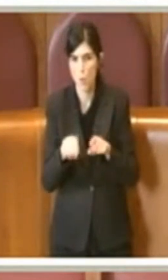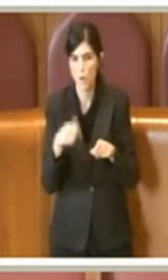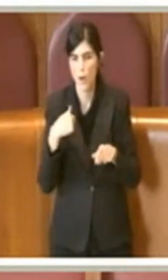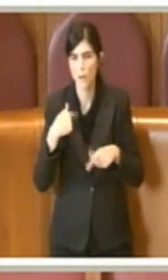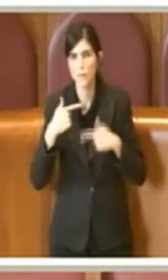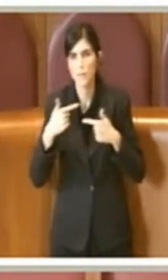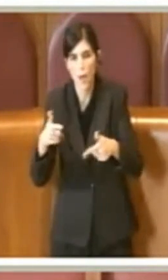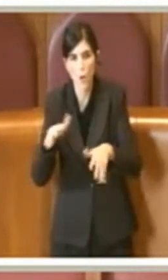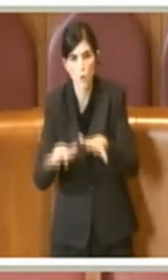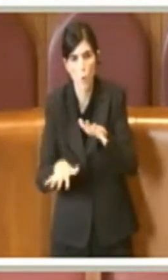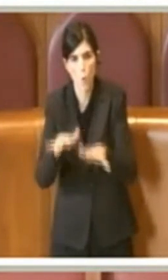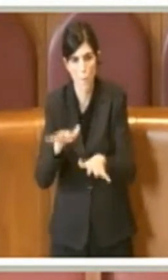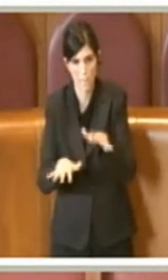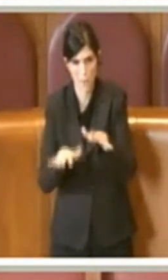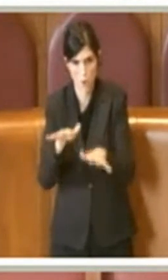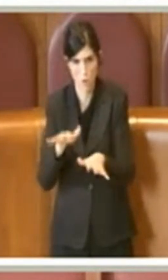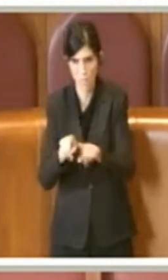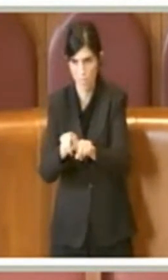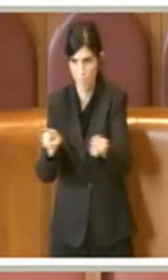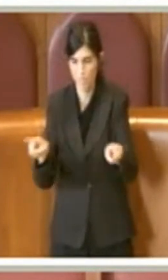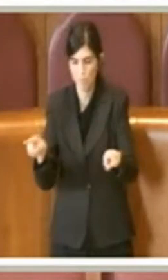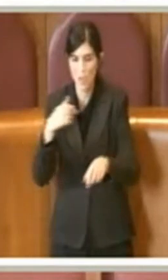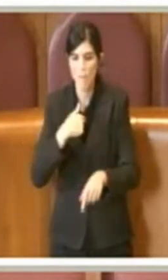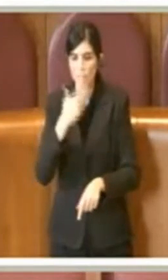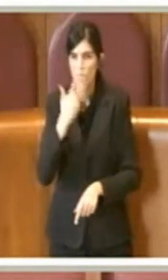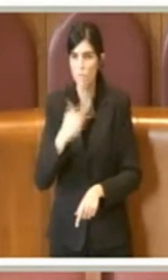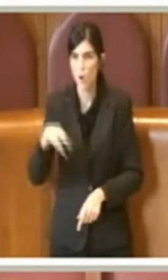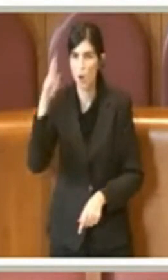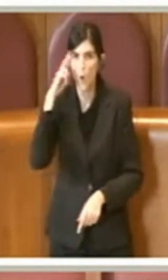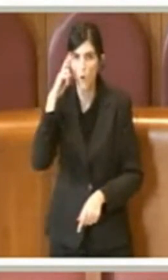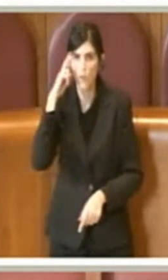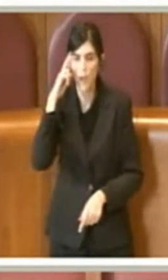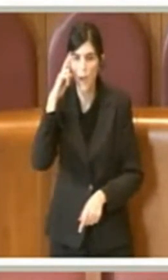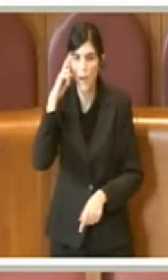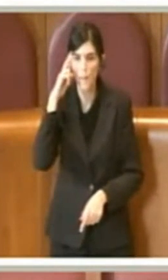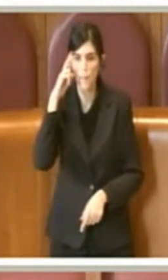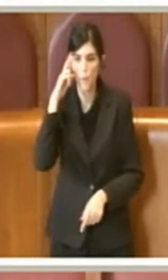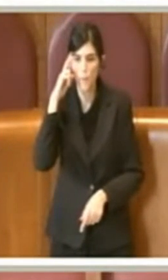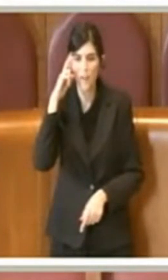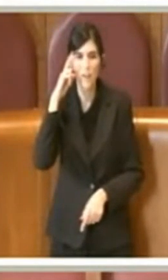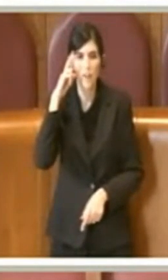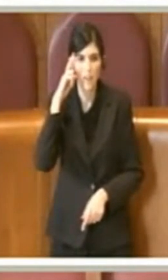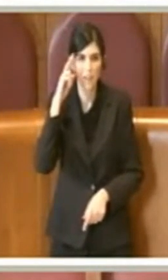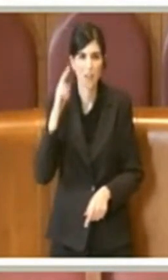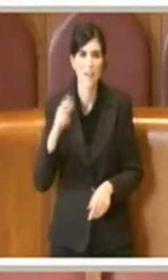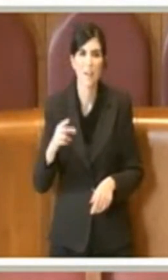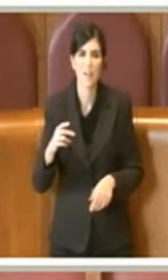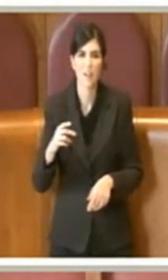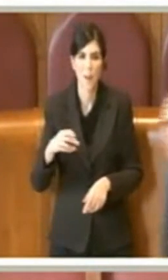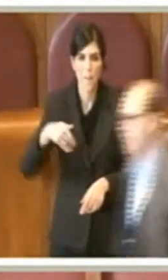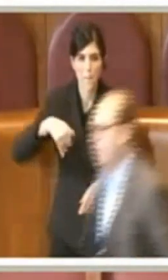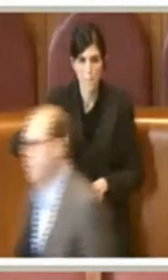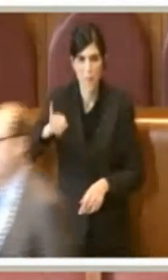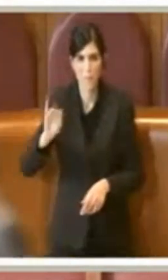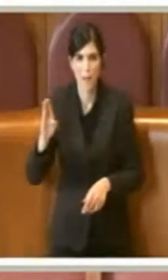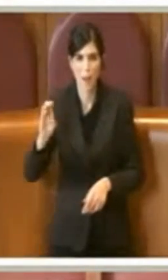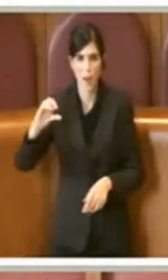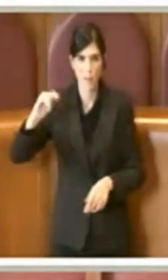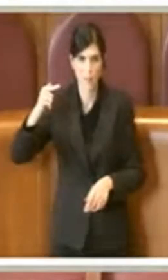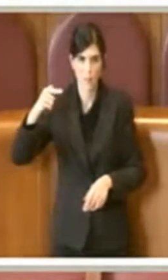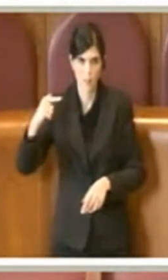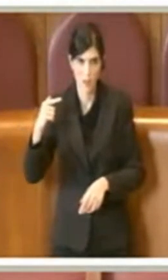venire. Ma io vorrei ricordare chi è a capo del MIBACT per capire perché la soprintendenza è la soprintendenza.